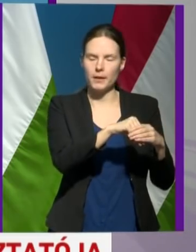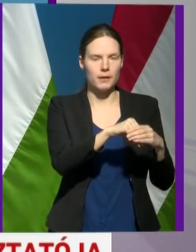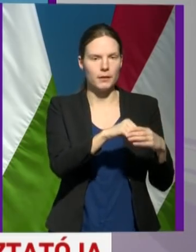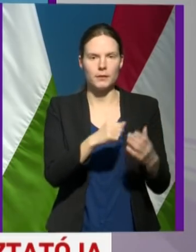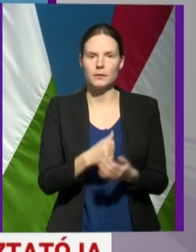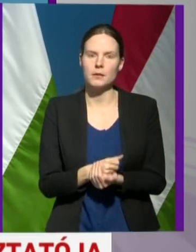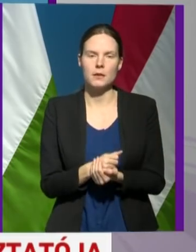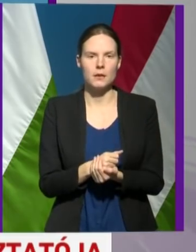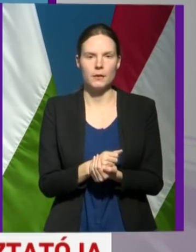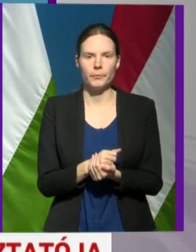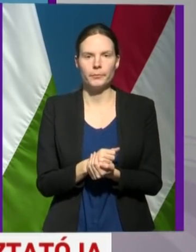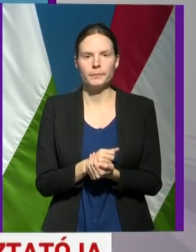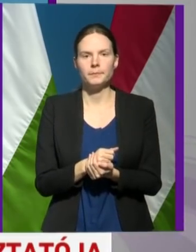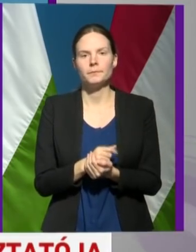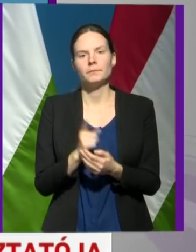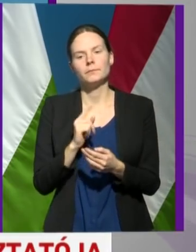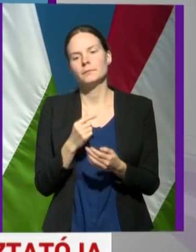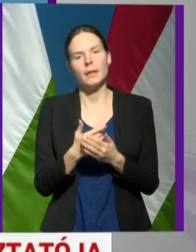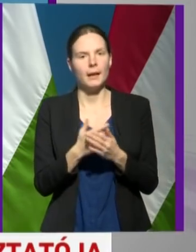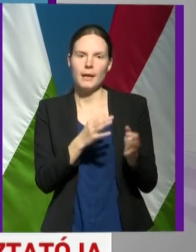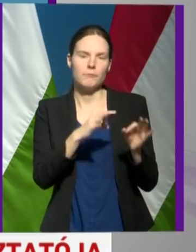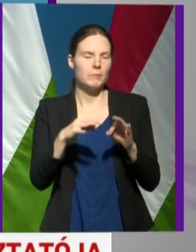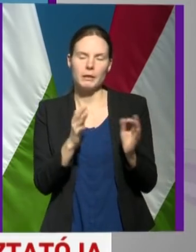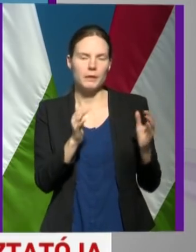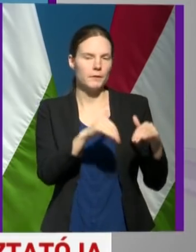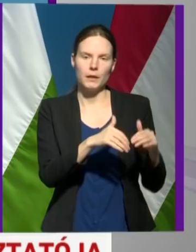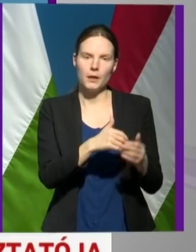jelentős tömeget vonzó rendezvényekre.